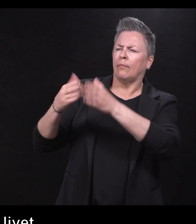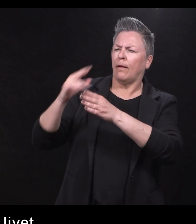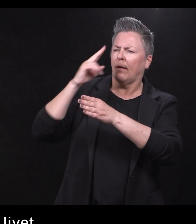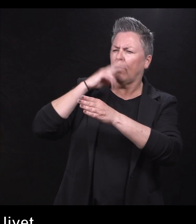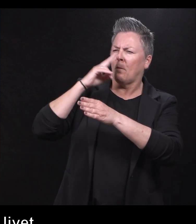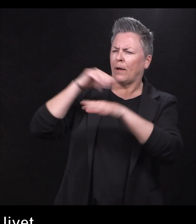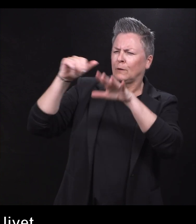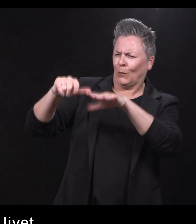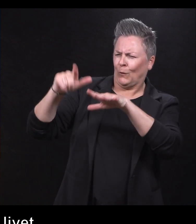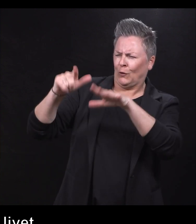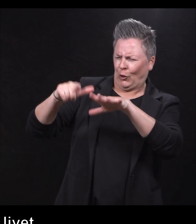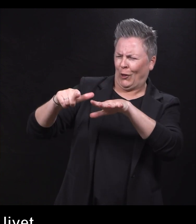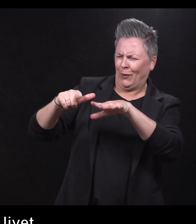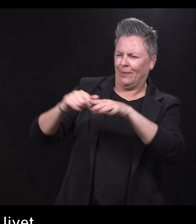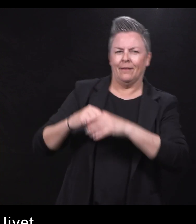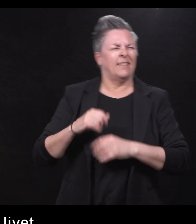Ja.